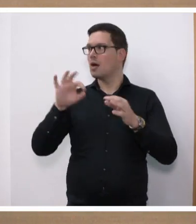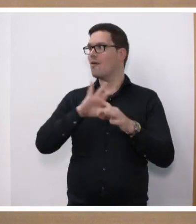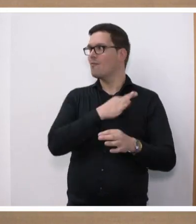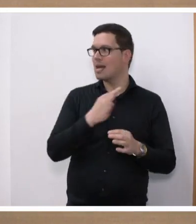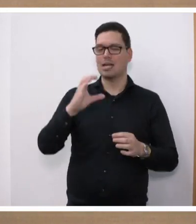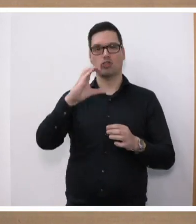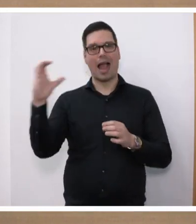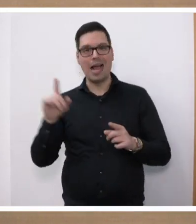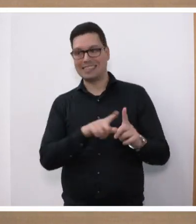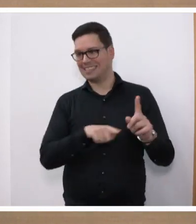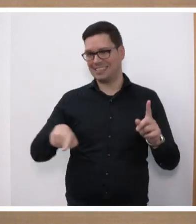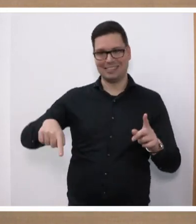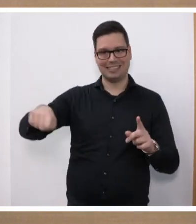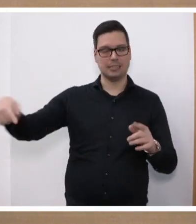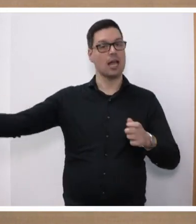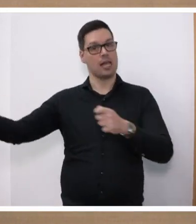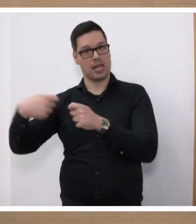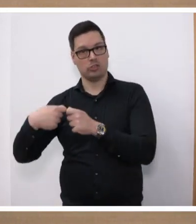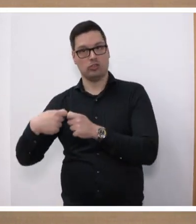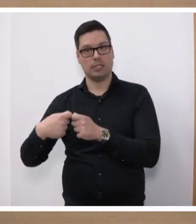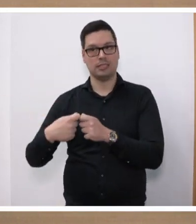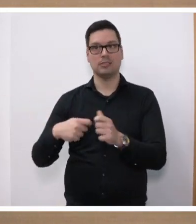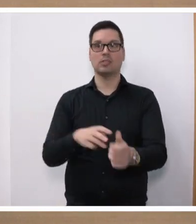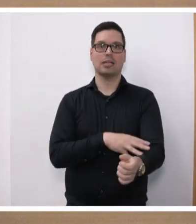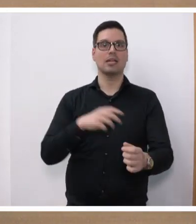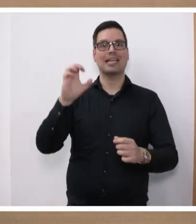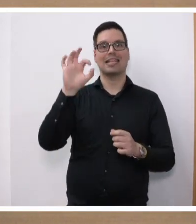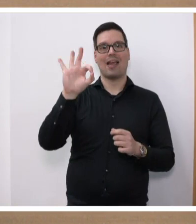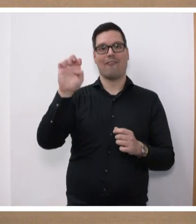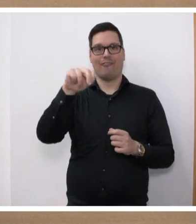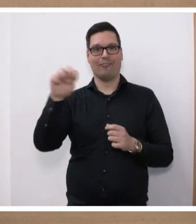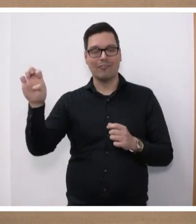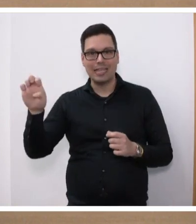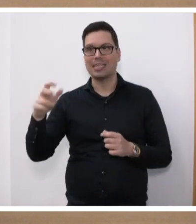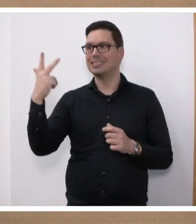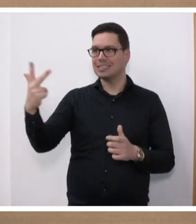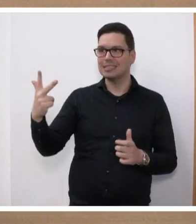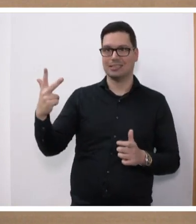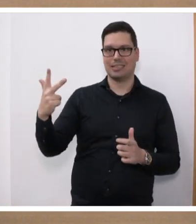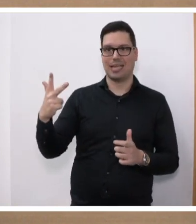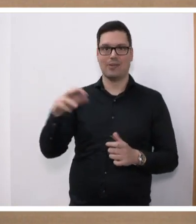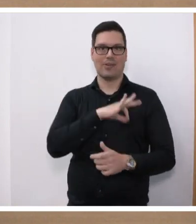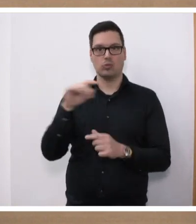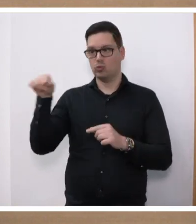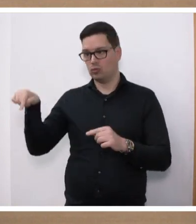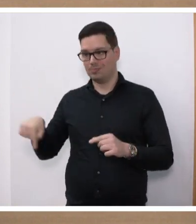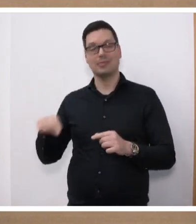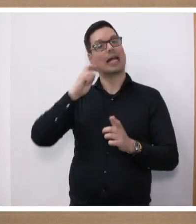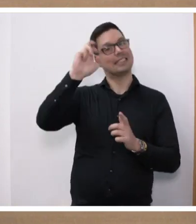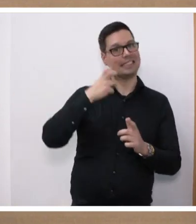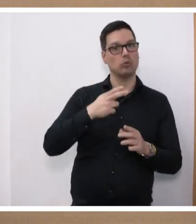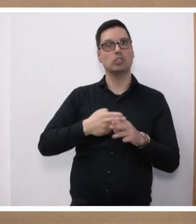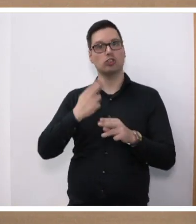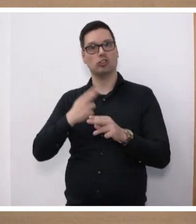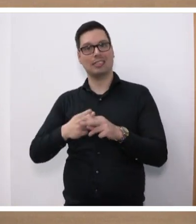Kaling, mit dem Anschluss von Elektrolyseuren in Fenne, drei auf französischer Seite, einem weiteren in Saarlouis bei der Stahlindustrie